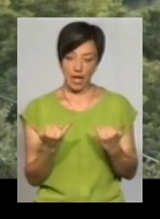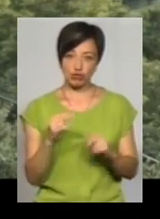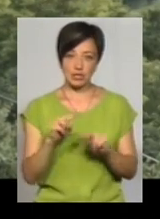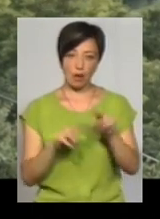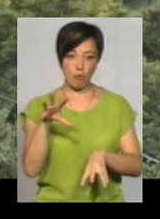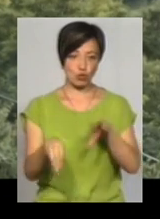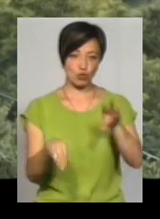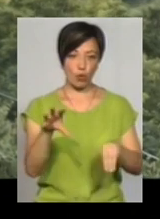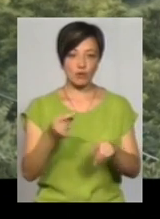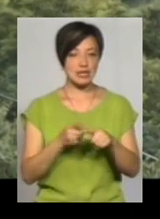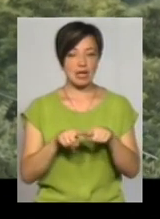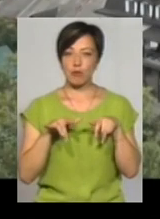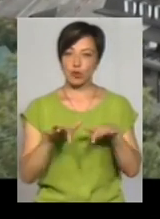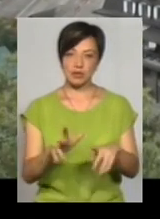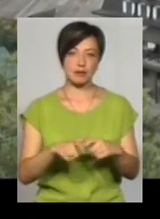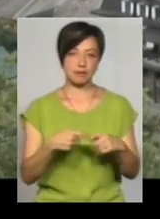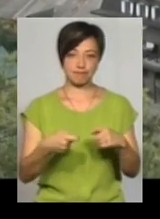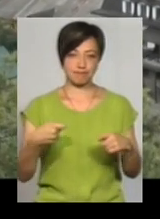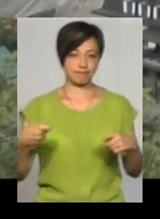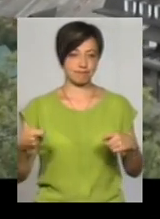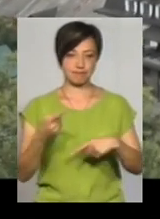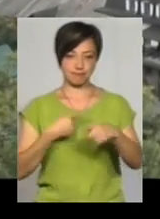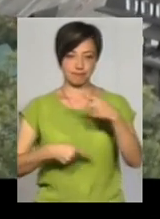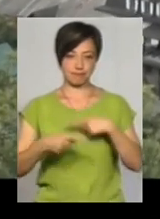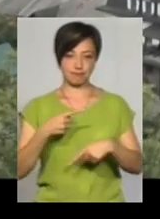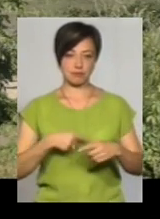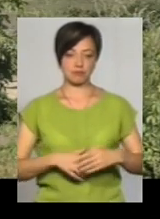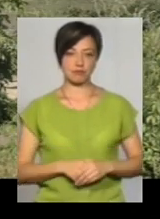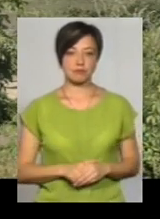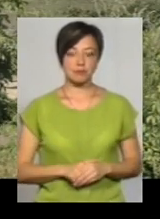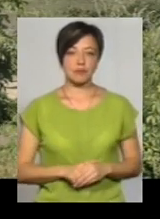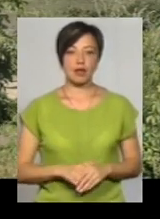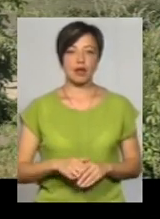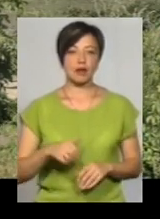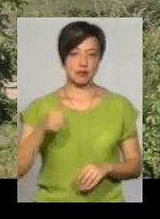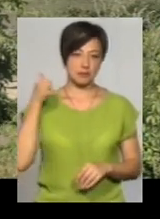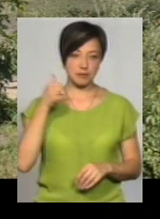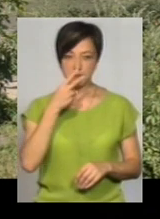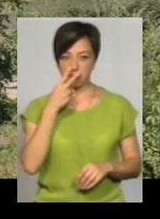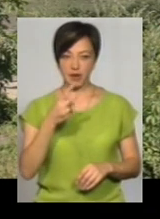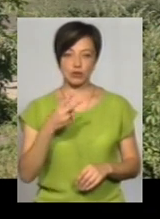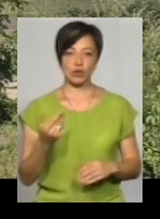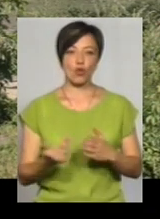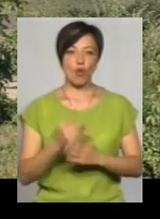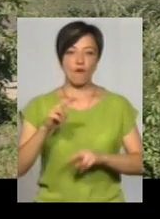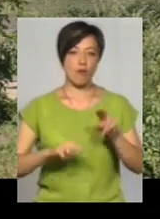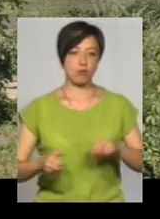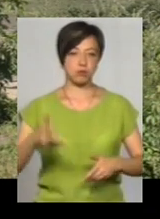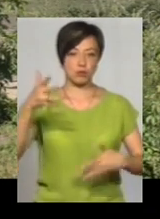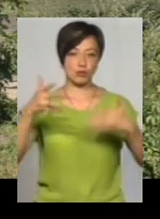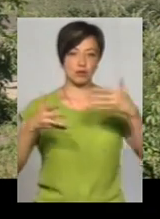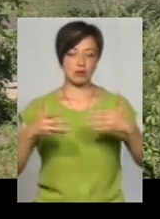забудову каньйону, цей процес йде у зворотньому напрямку, каже вона. За моєю спиною ви бачите новобуди, які